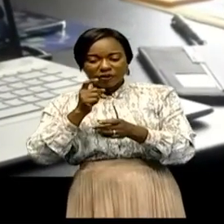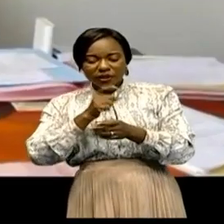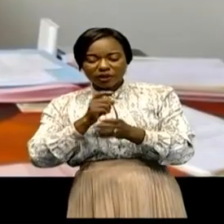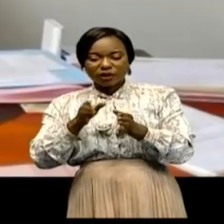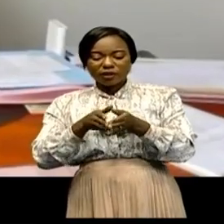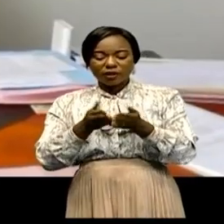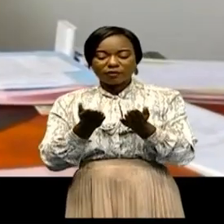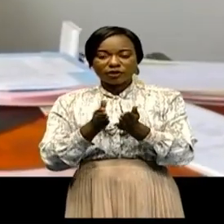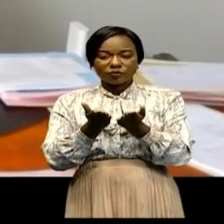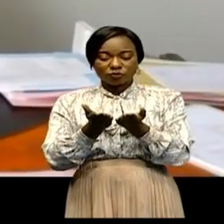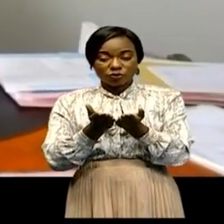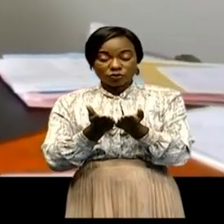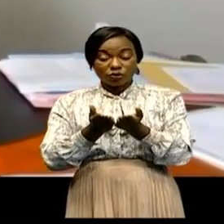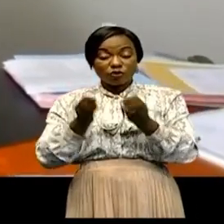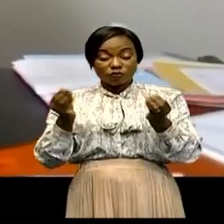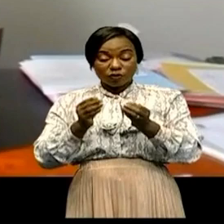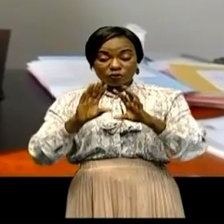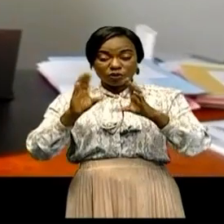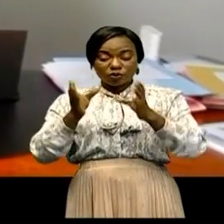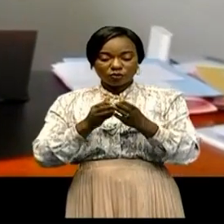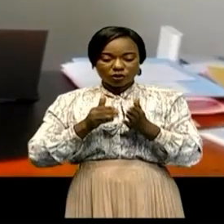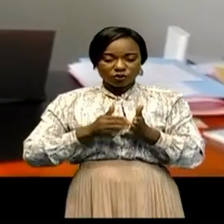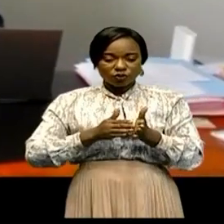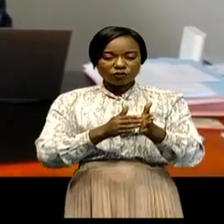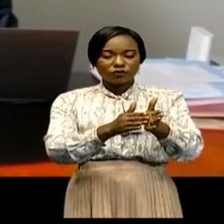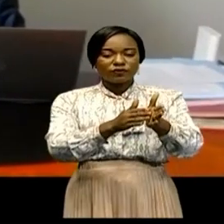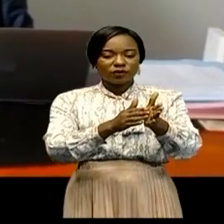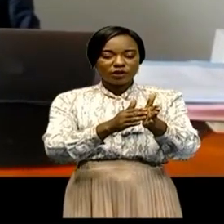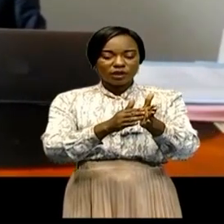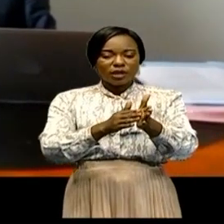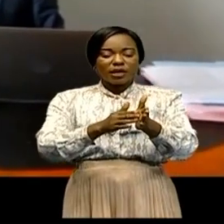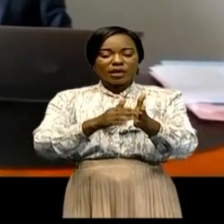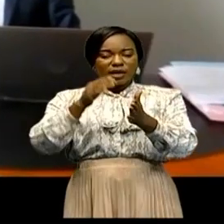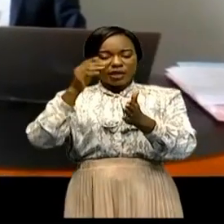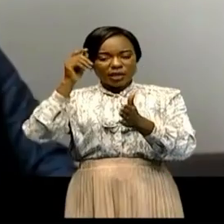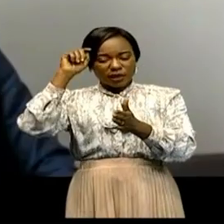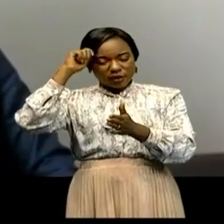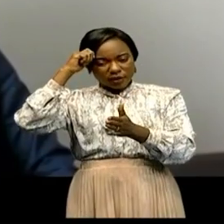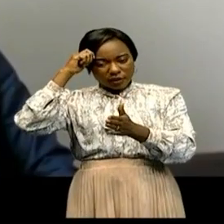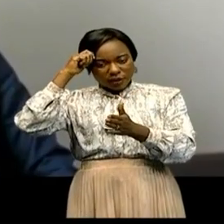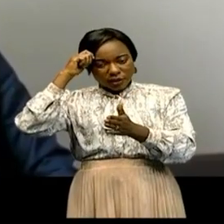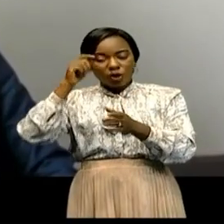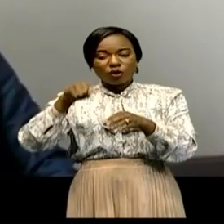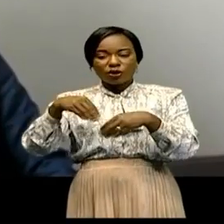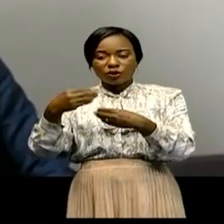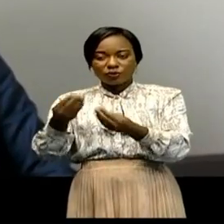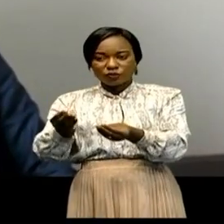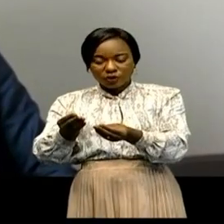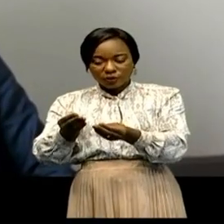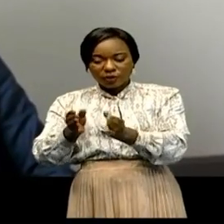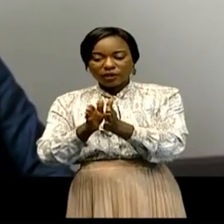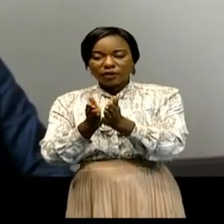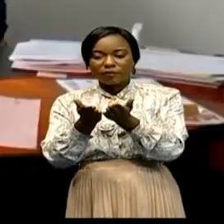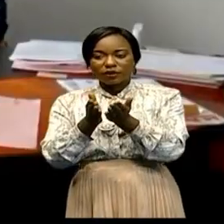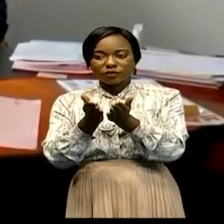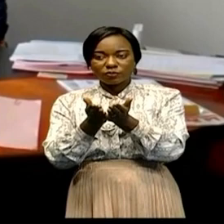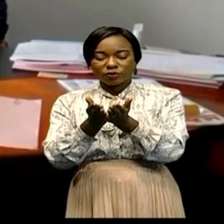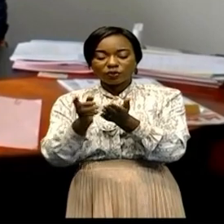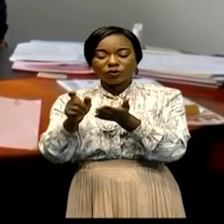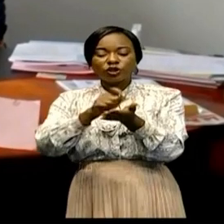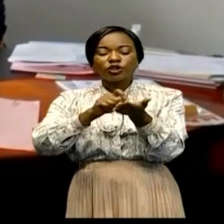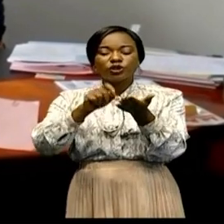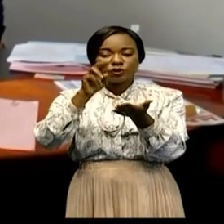Le comité de suivi a également noté que Le COSEM a livré les passeports attendus au terme du contrat.